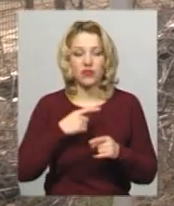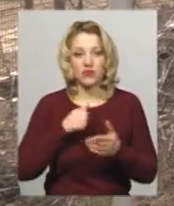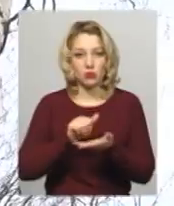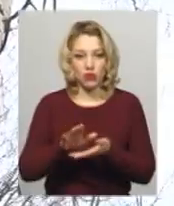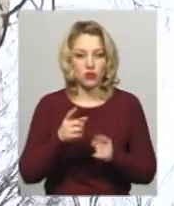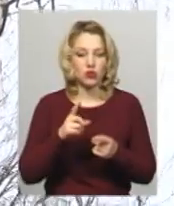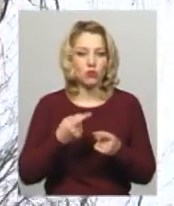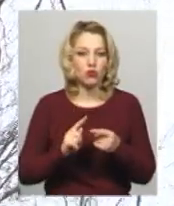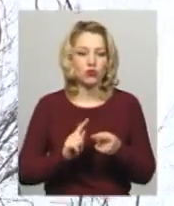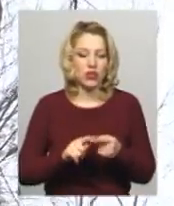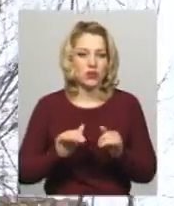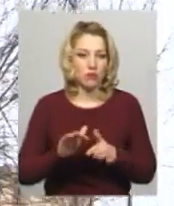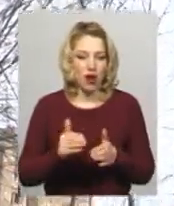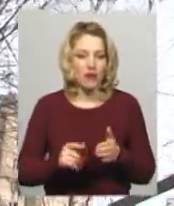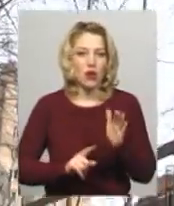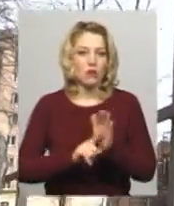департамент.